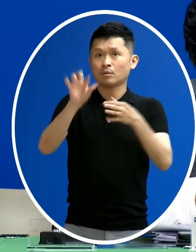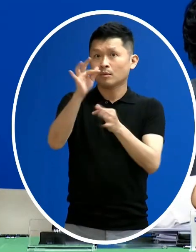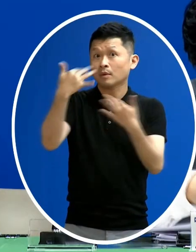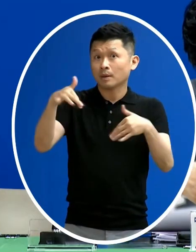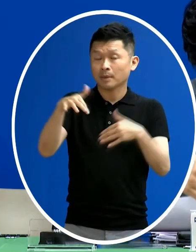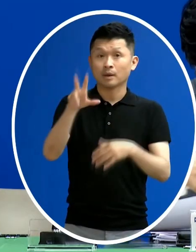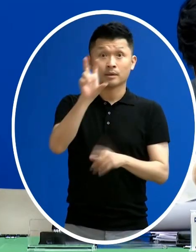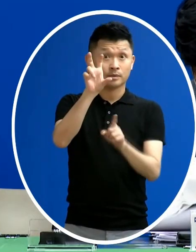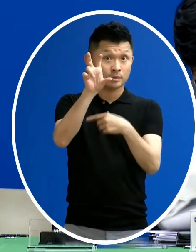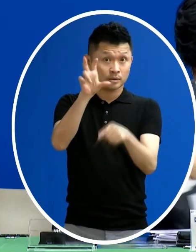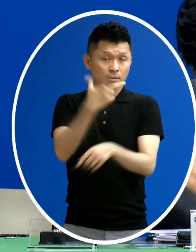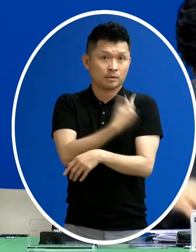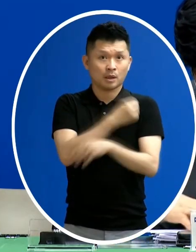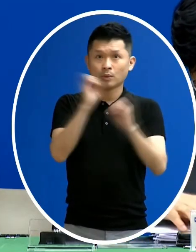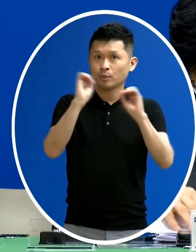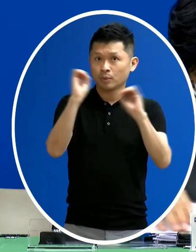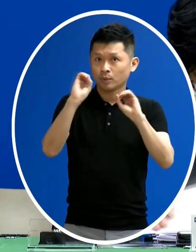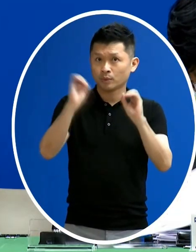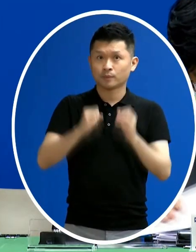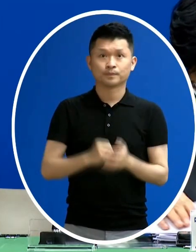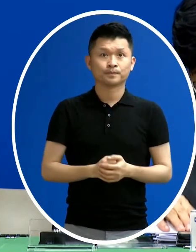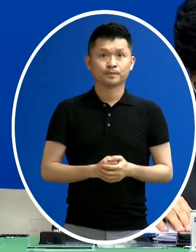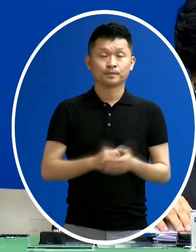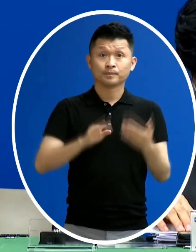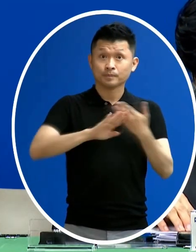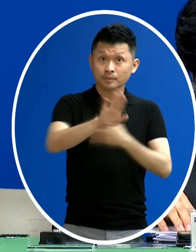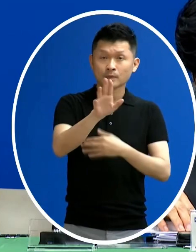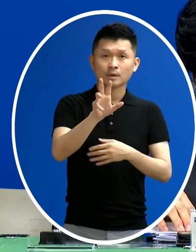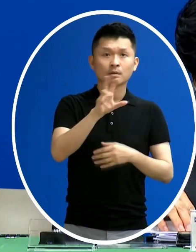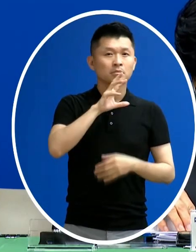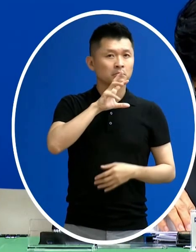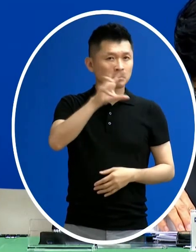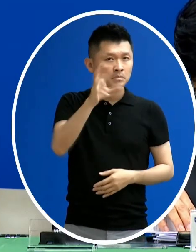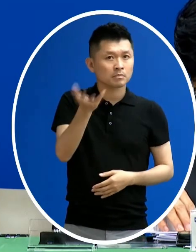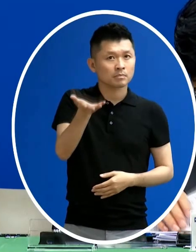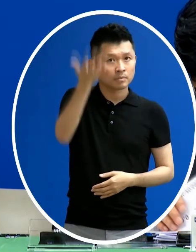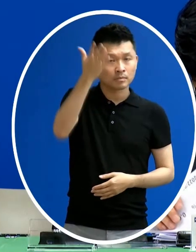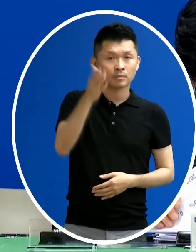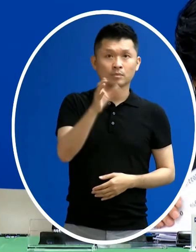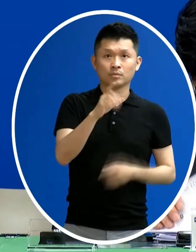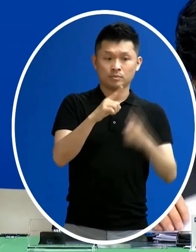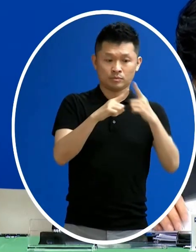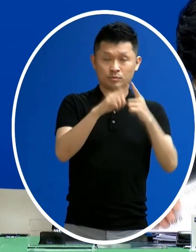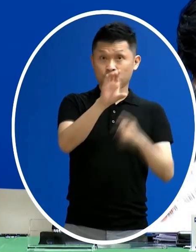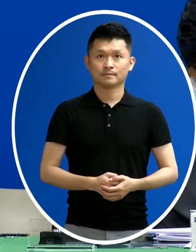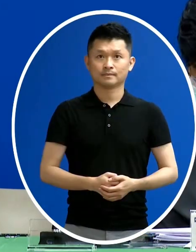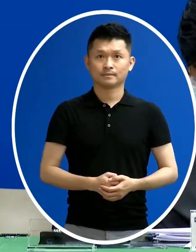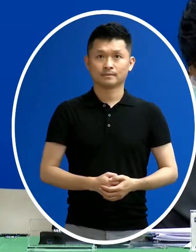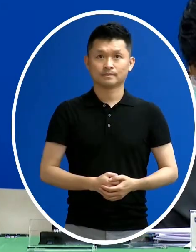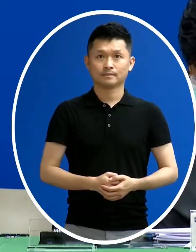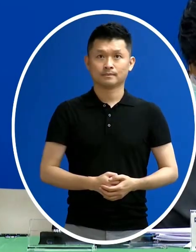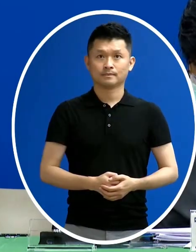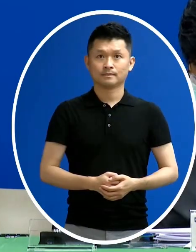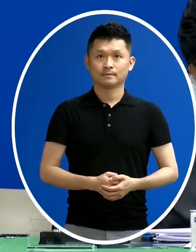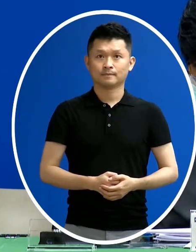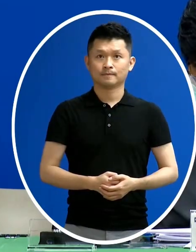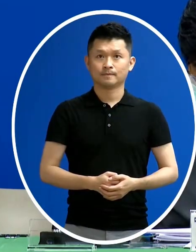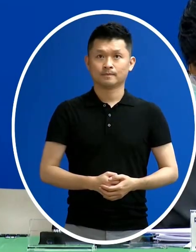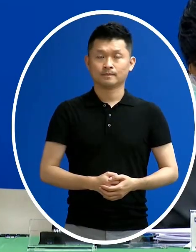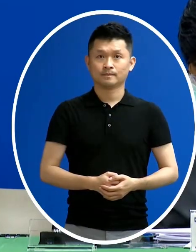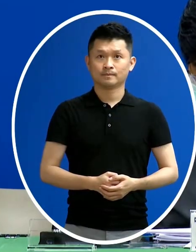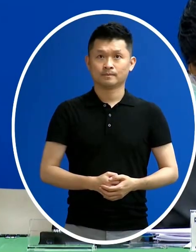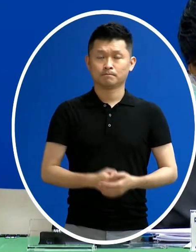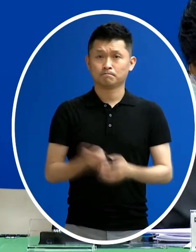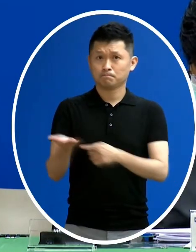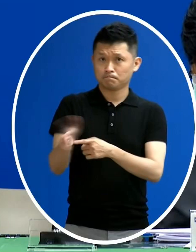70位是沒有接種任何一劑的疫苗 另外超過80歲的個案有95位那在這個